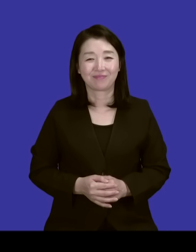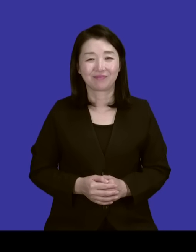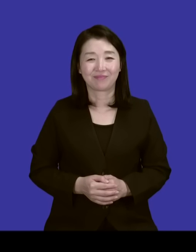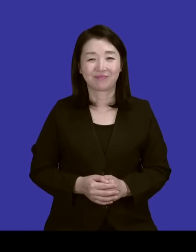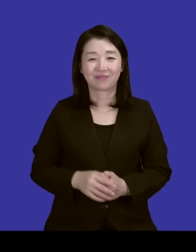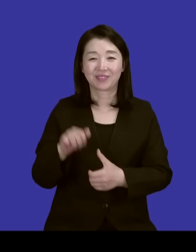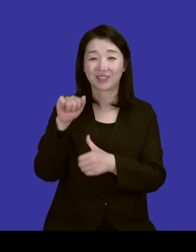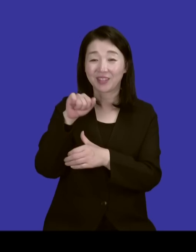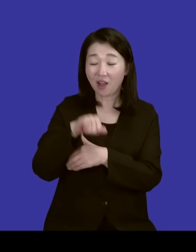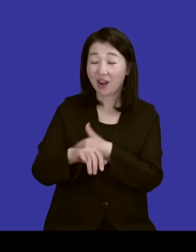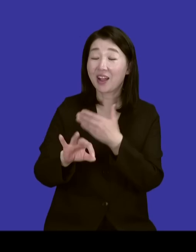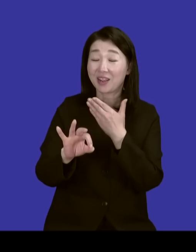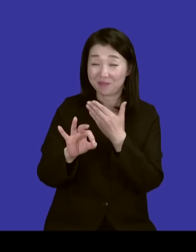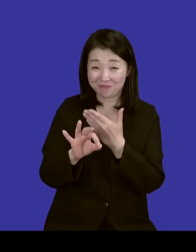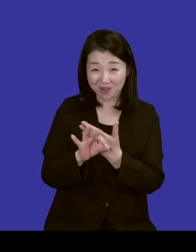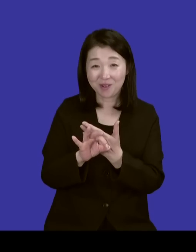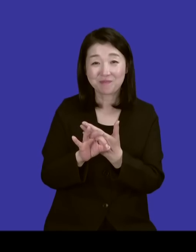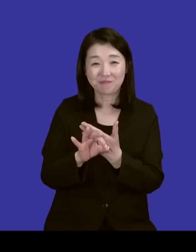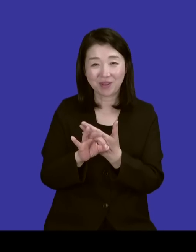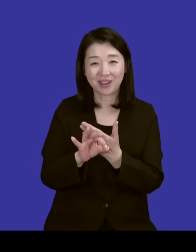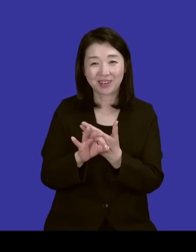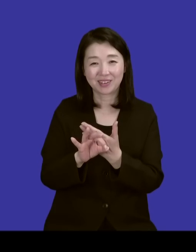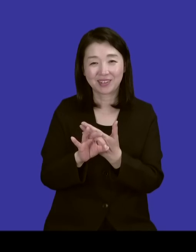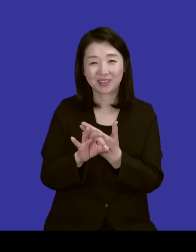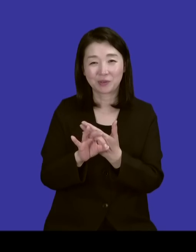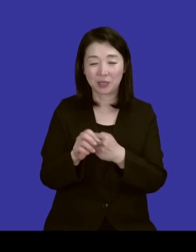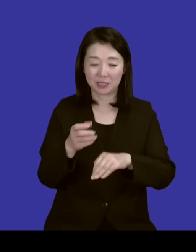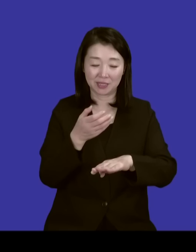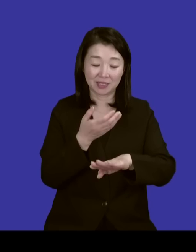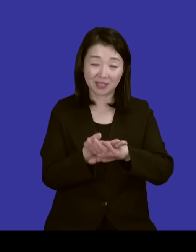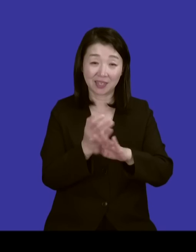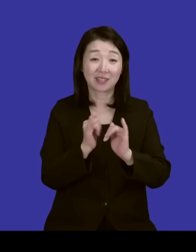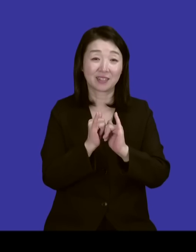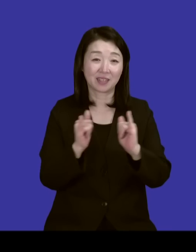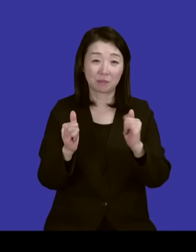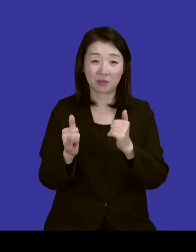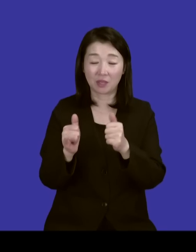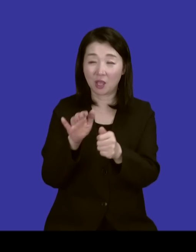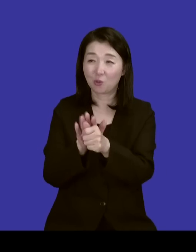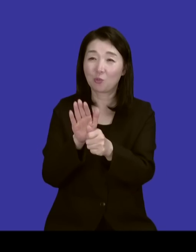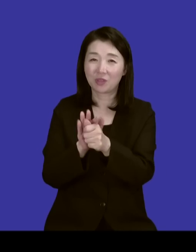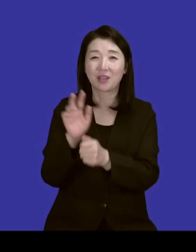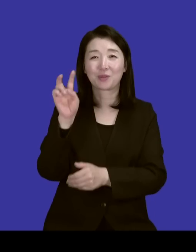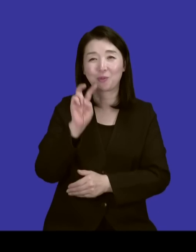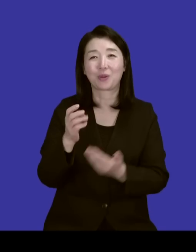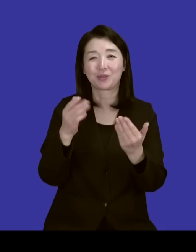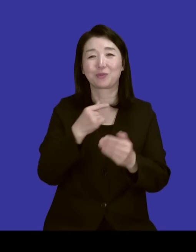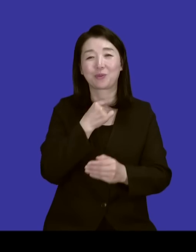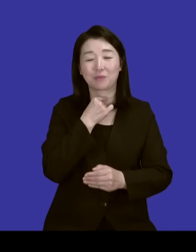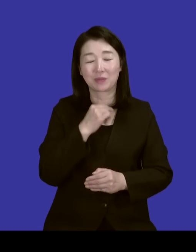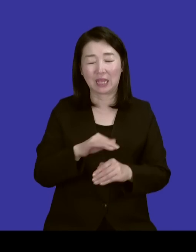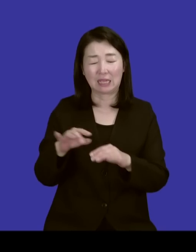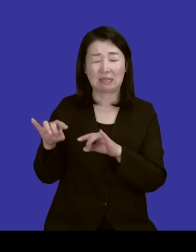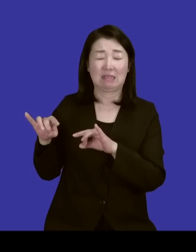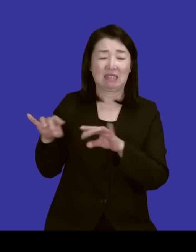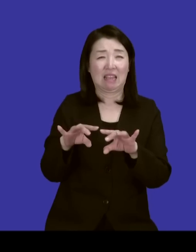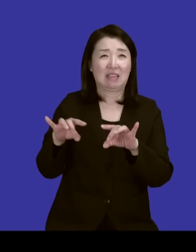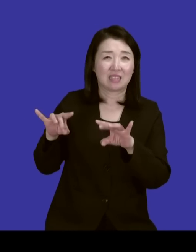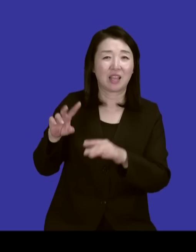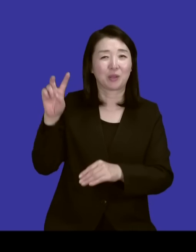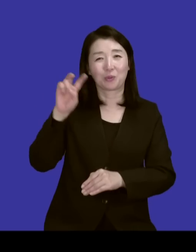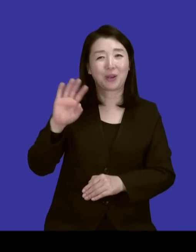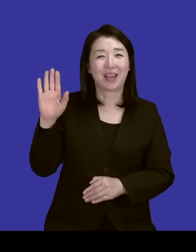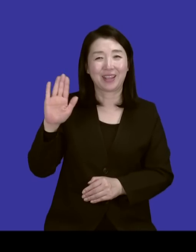허락하시는 한도 내에서 그것도 타인에게 어떤 도움이 되는 노래들 자극성 있는 노래들 보다는